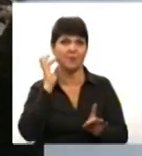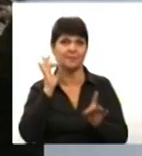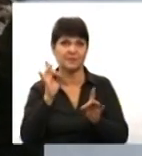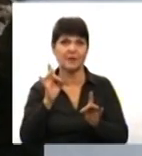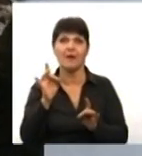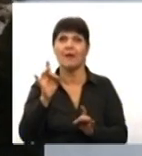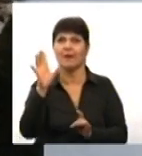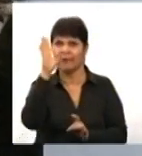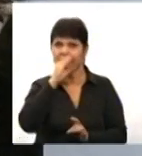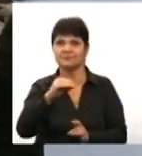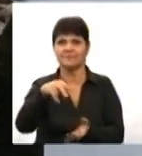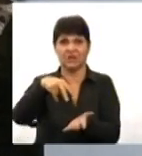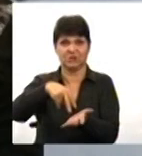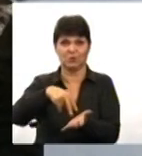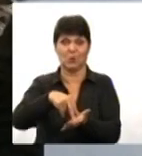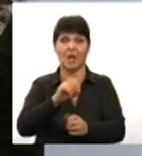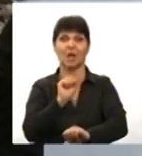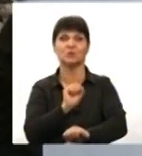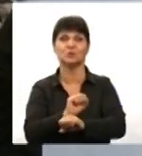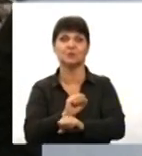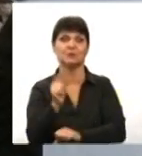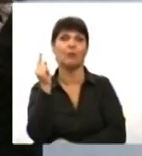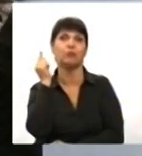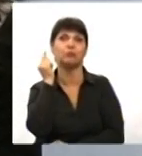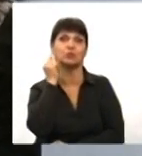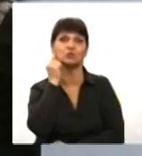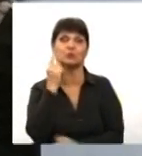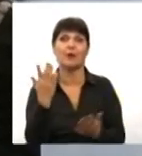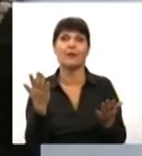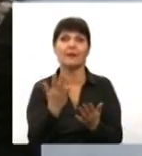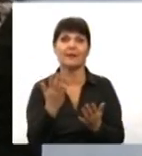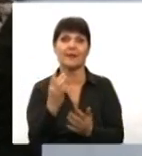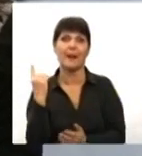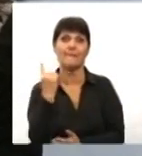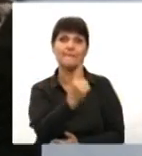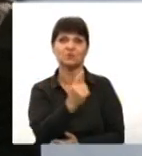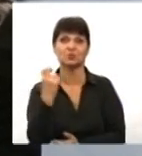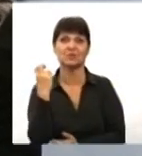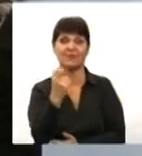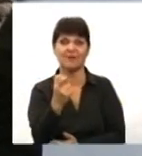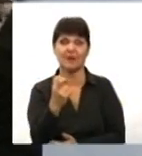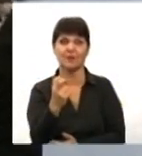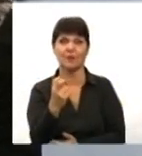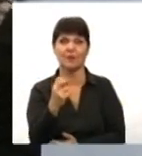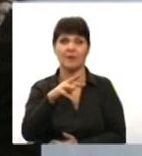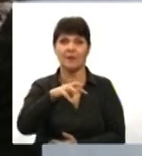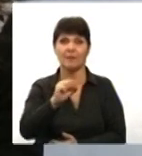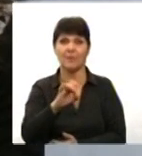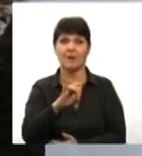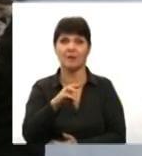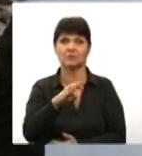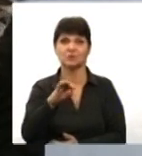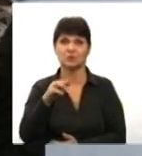стоячи на зупинці, почути, який маршрут трамваю під'їхав в даний час.